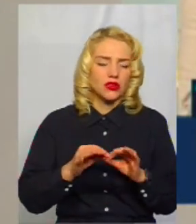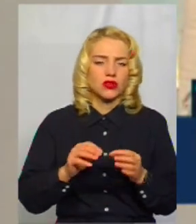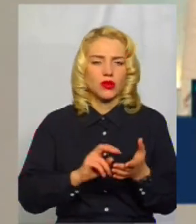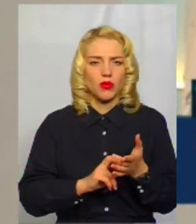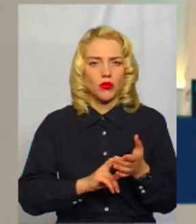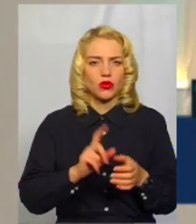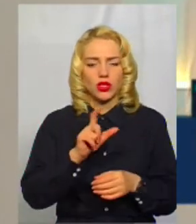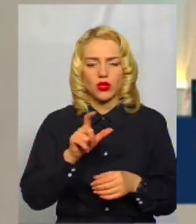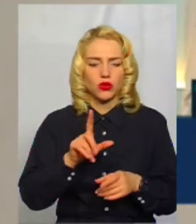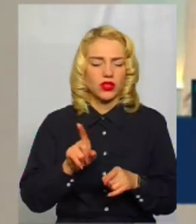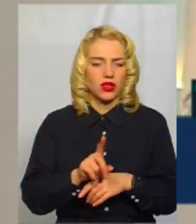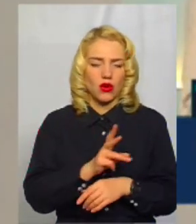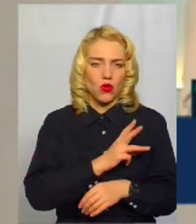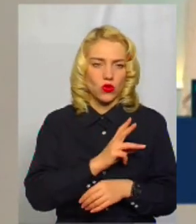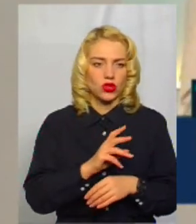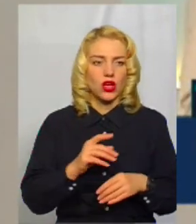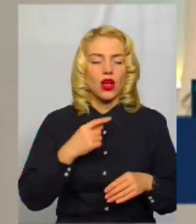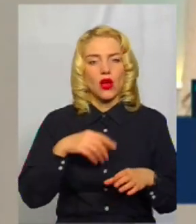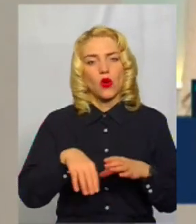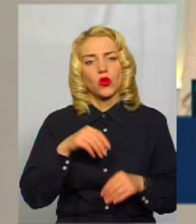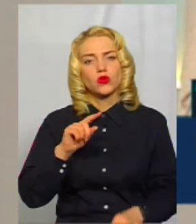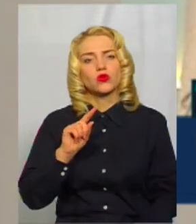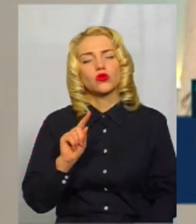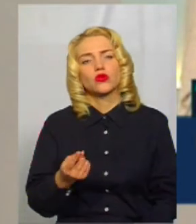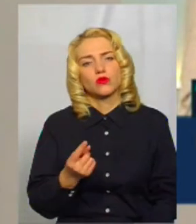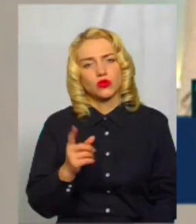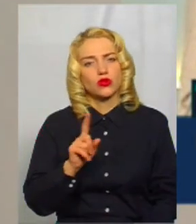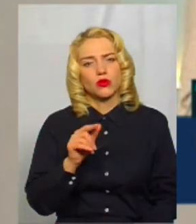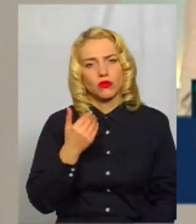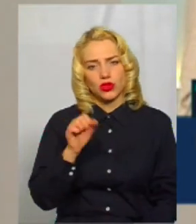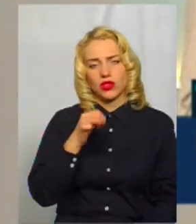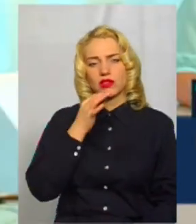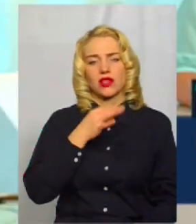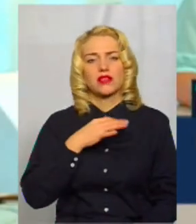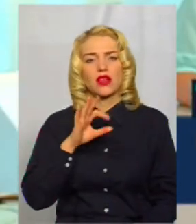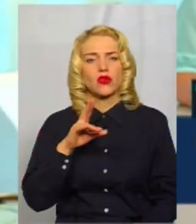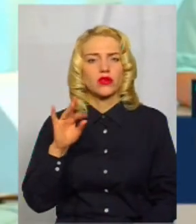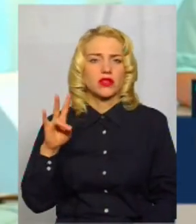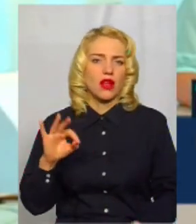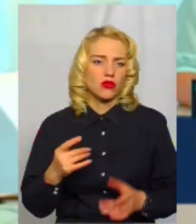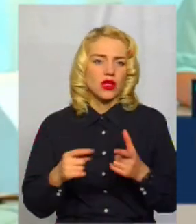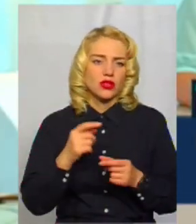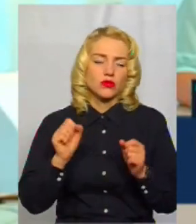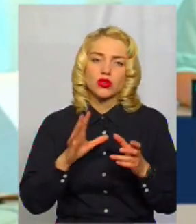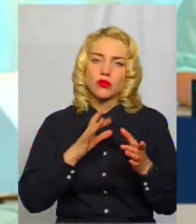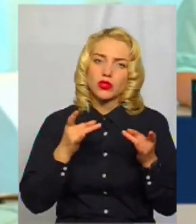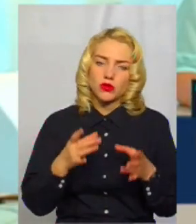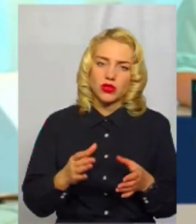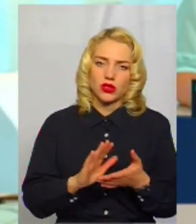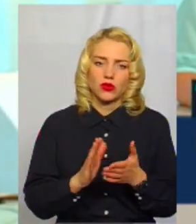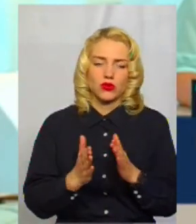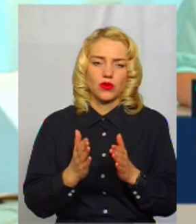і люди не так охоча голосують. Пані Оксано, що ви можете сказати? Чи можливо якось простити цю систему